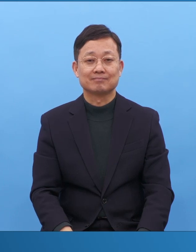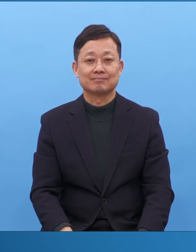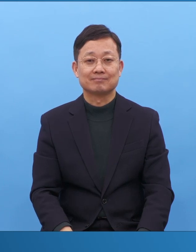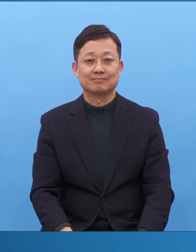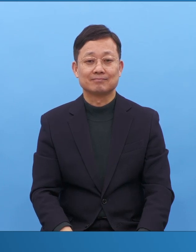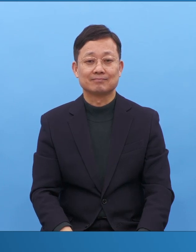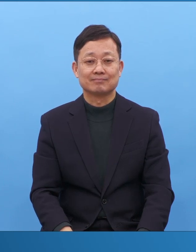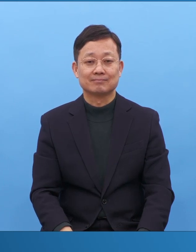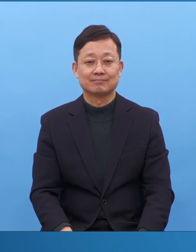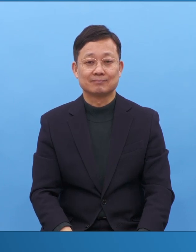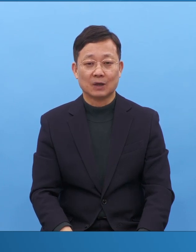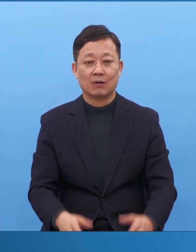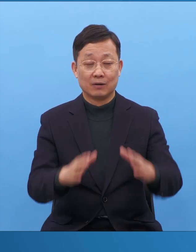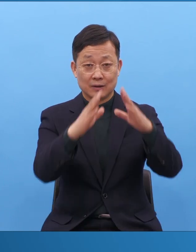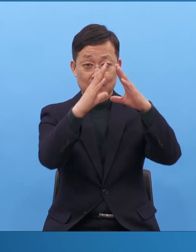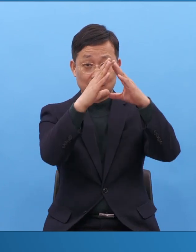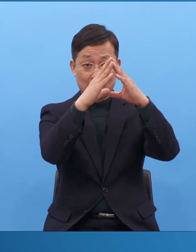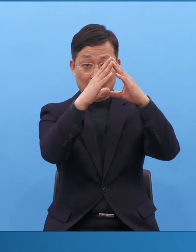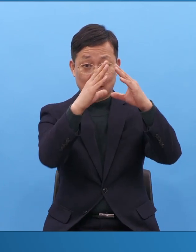이 언약 속에 있잖아요.